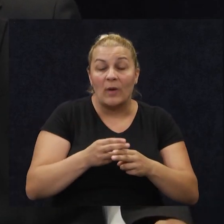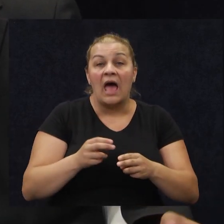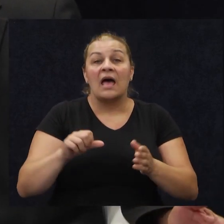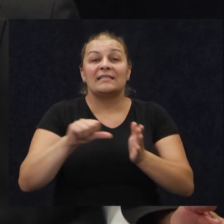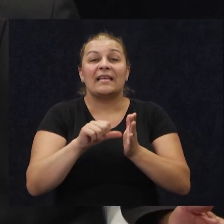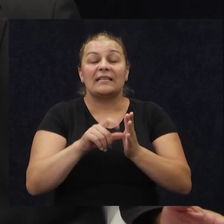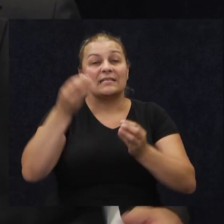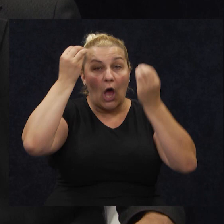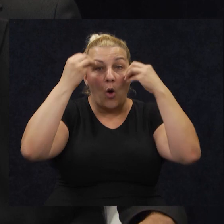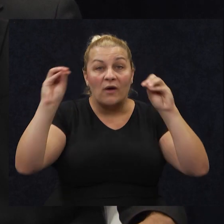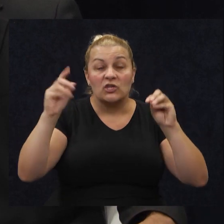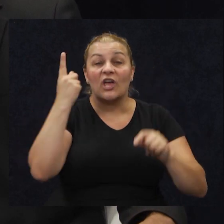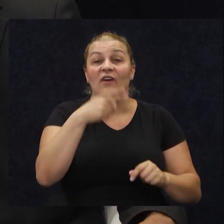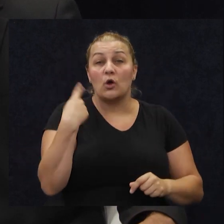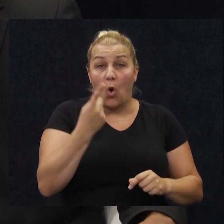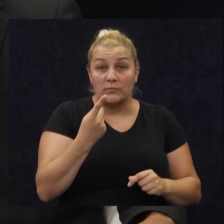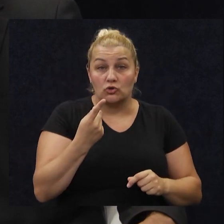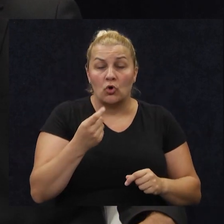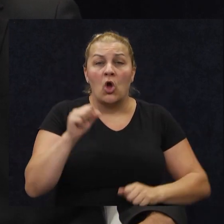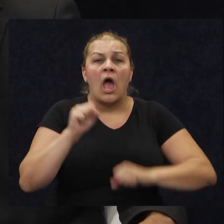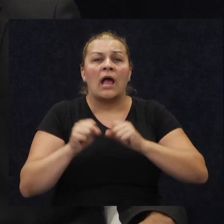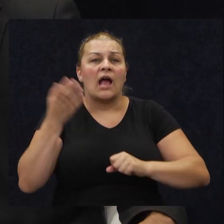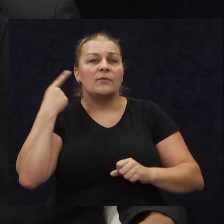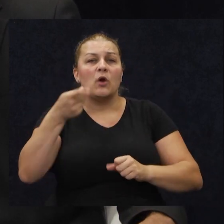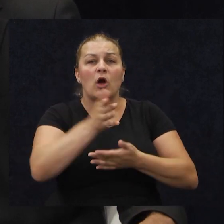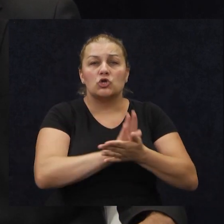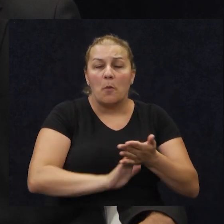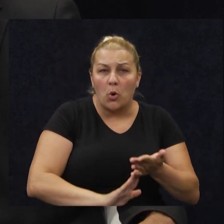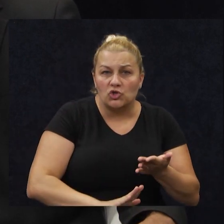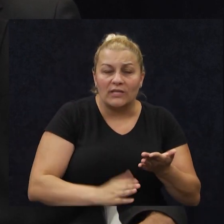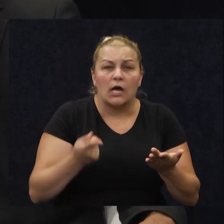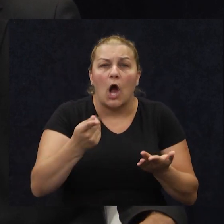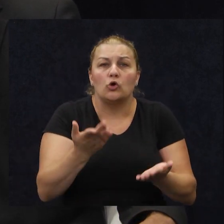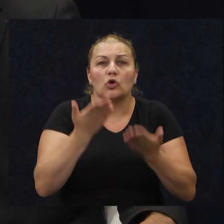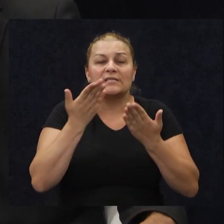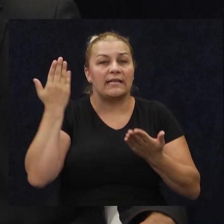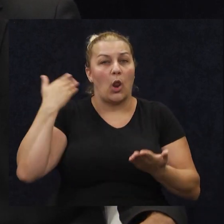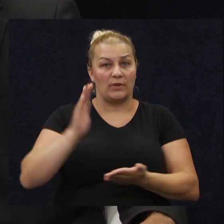obaještavanje u Mišu. Kakav je bio vaš početak, kako je to da početku izgledala?